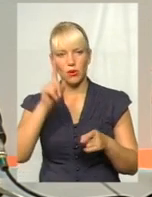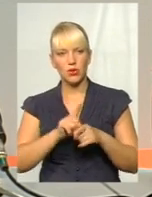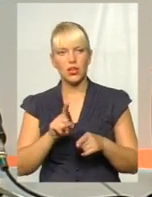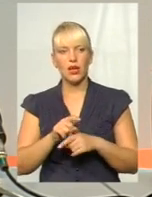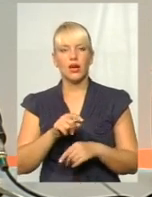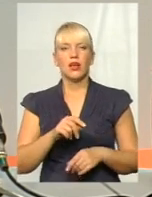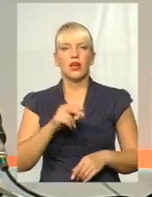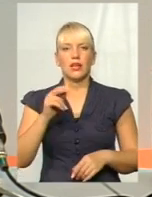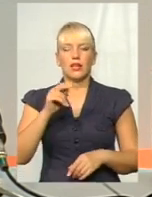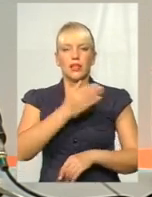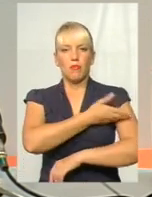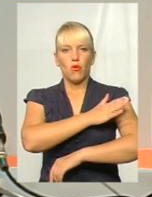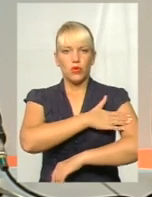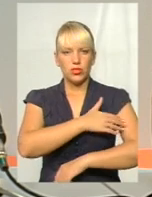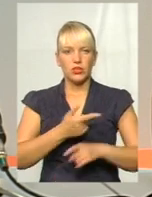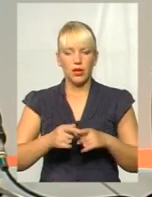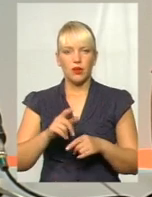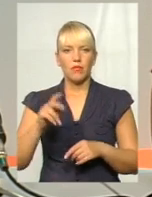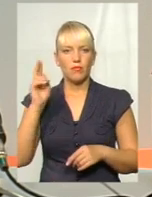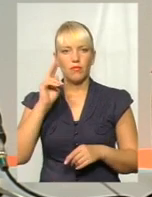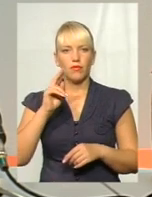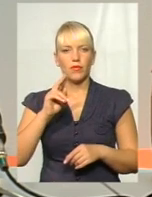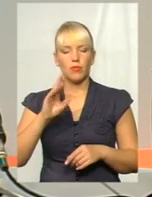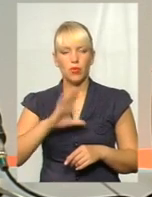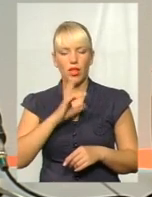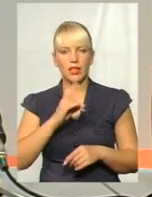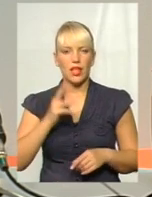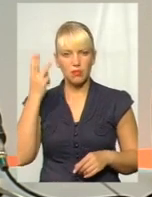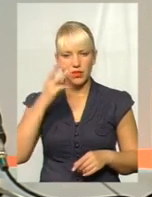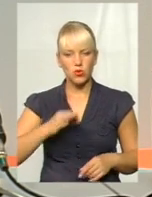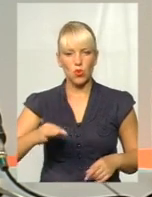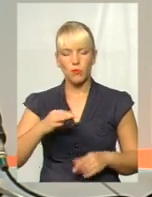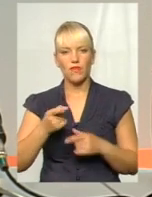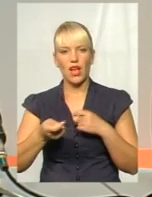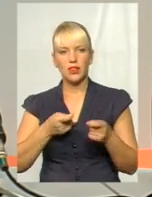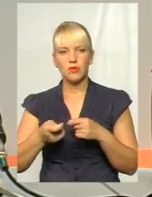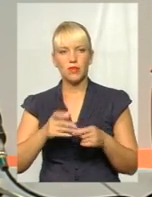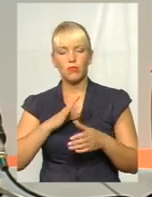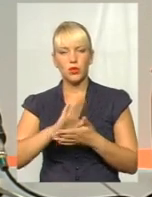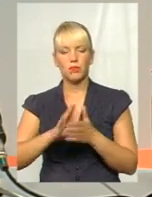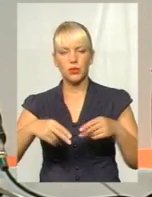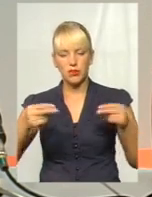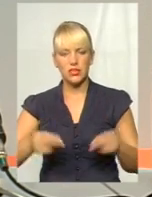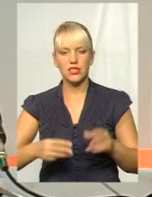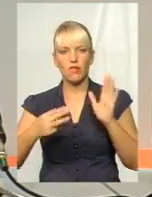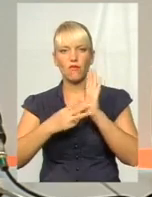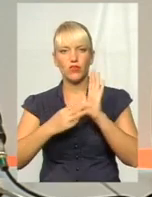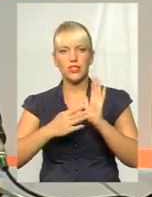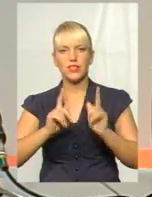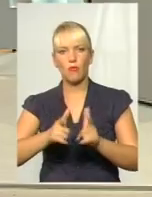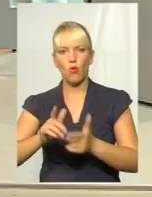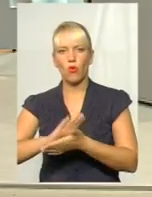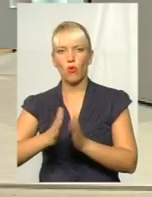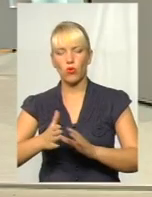-Поморського воєводства Республіки Польща перебувала на теренах Хмельницької області. В адміністрації були підписані 8 угод про